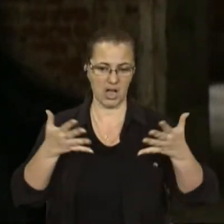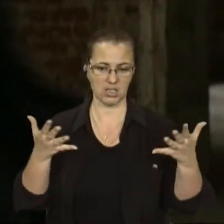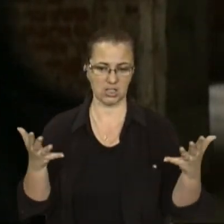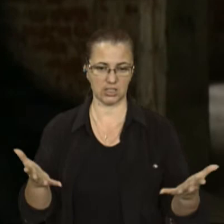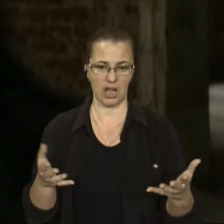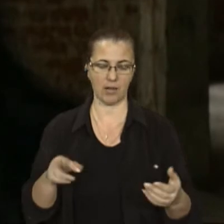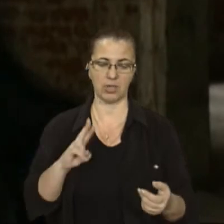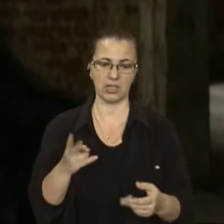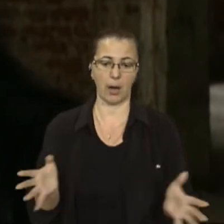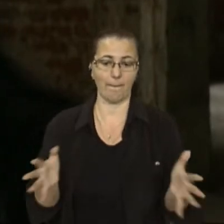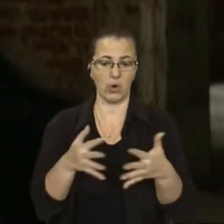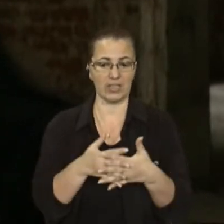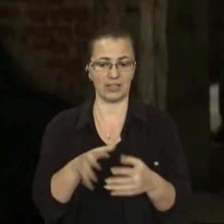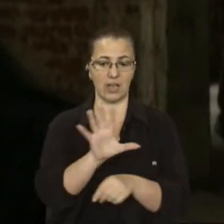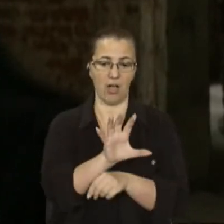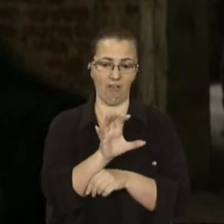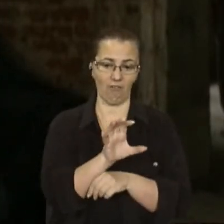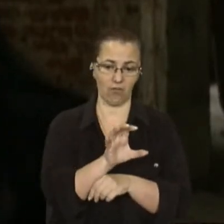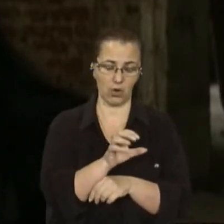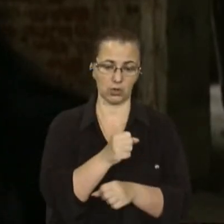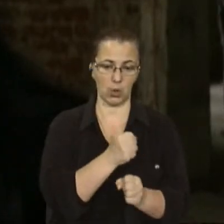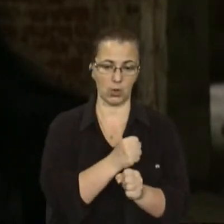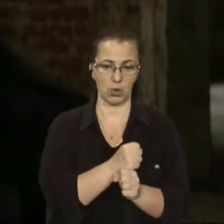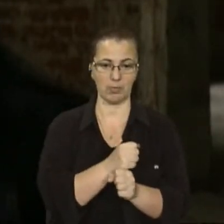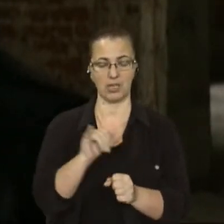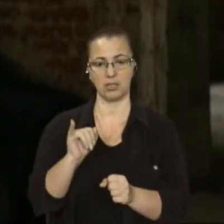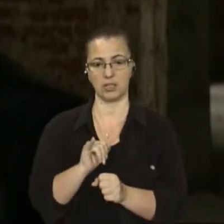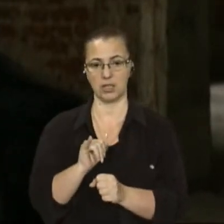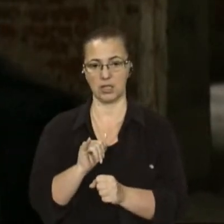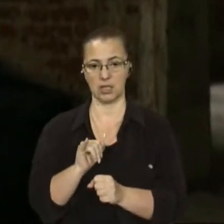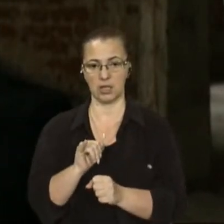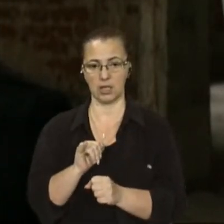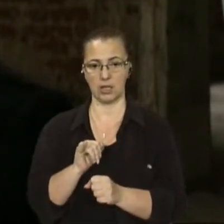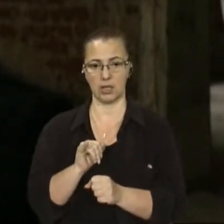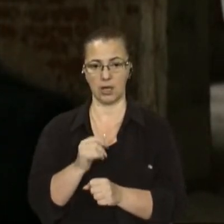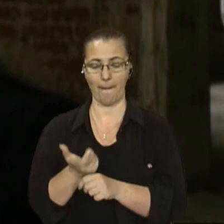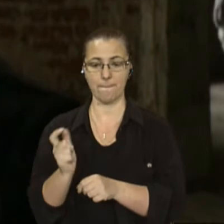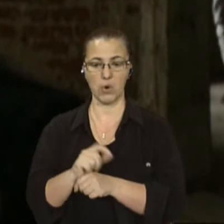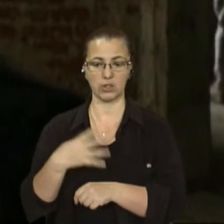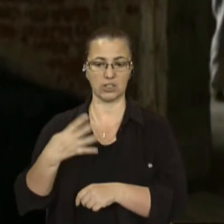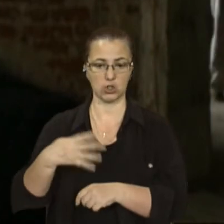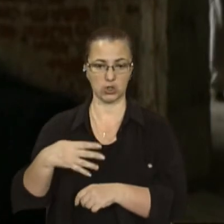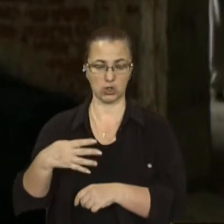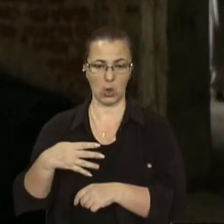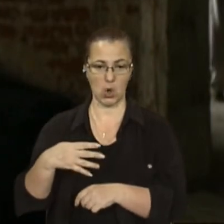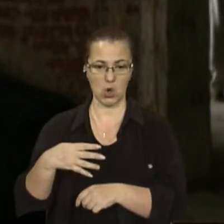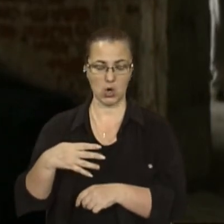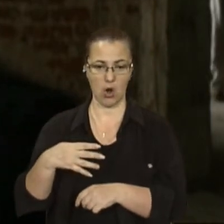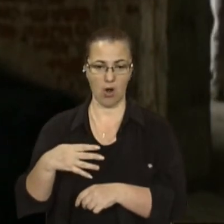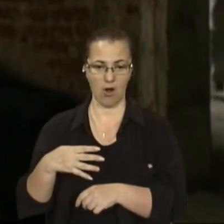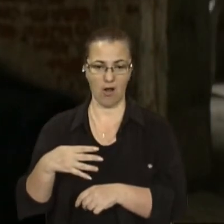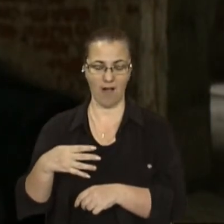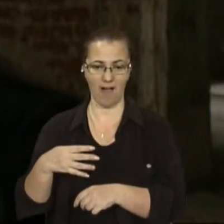поєднання самих фоторобіт і понад 40 графічних творів, це